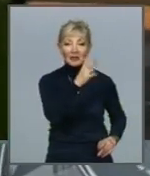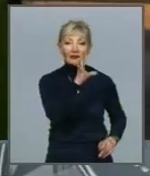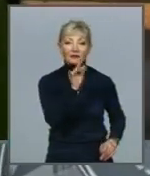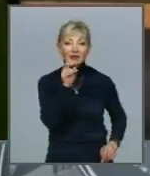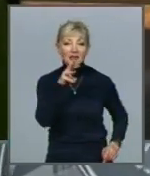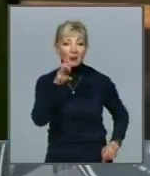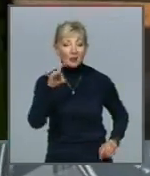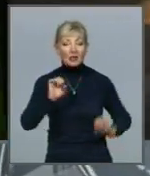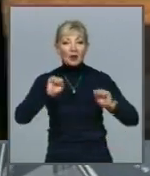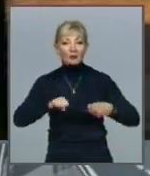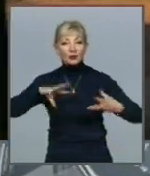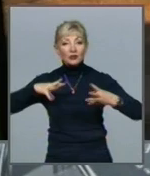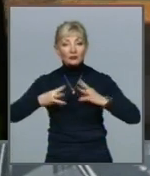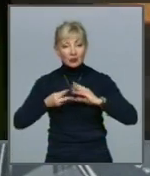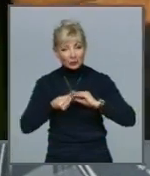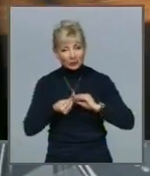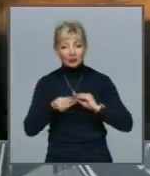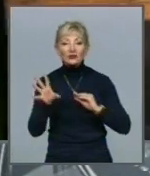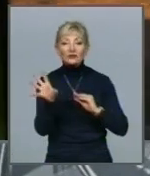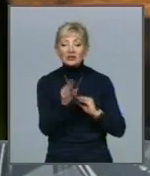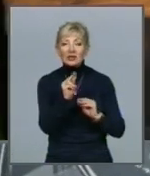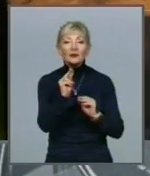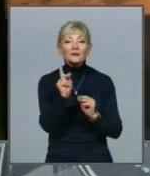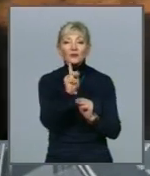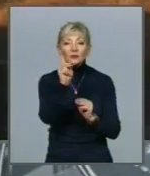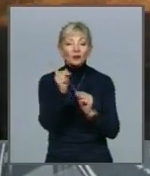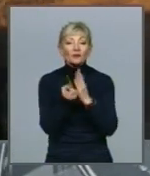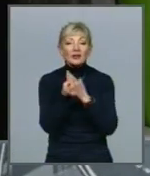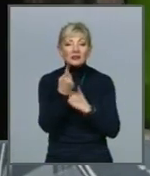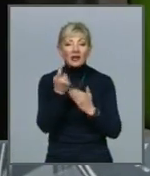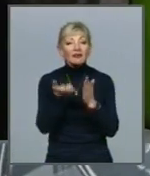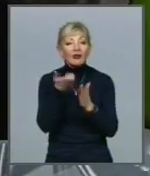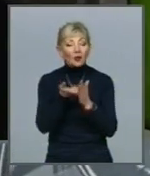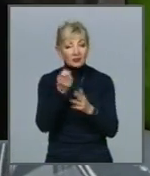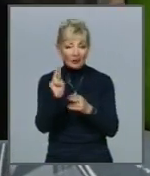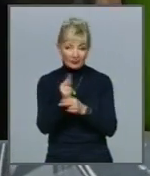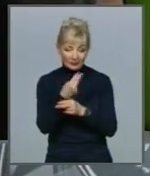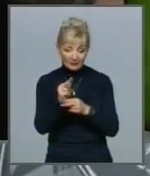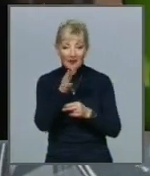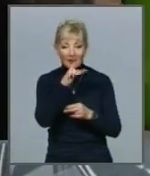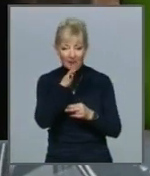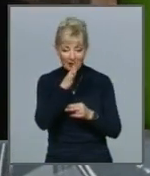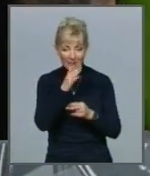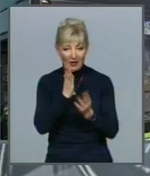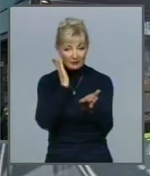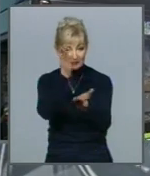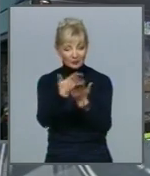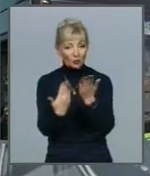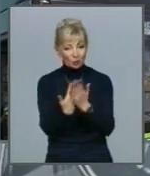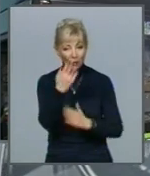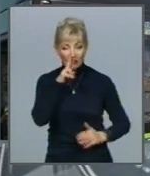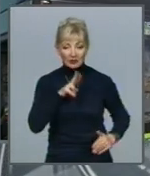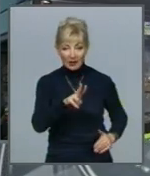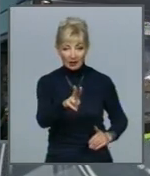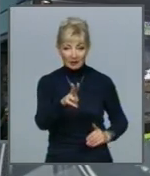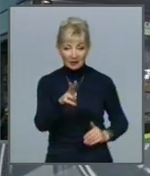можна в результаті усунути всі недоліки, що можуть виникати під час запуску нового тролейбусного шляху Ми були